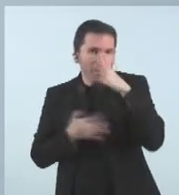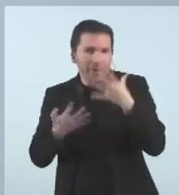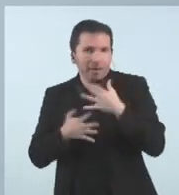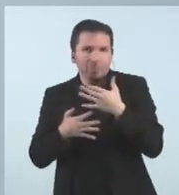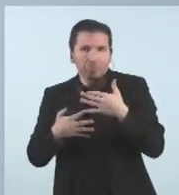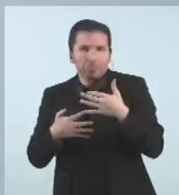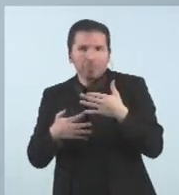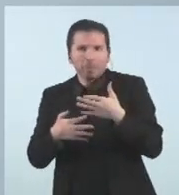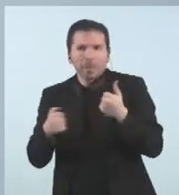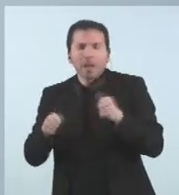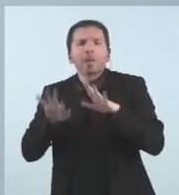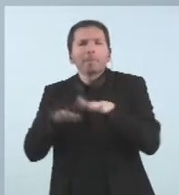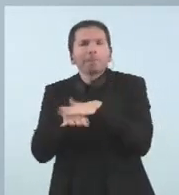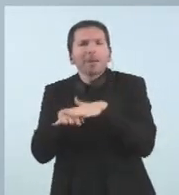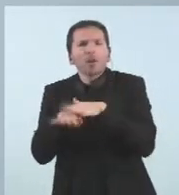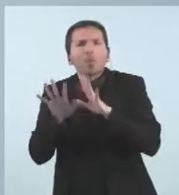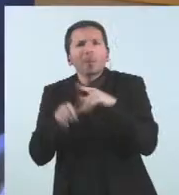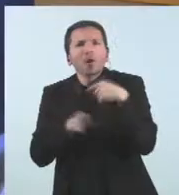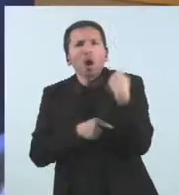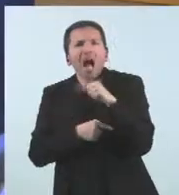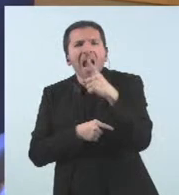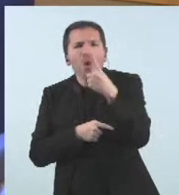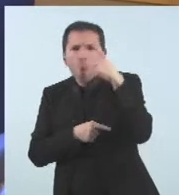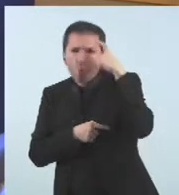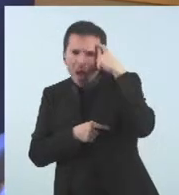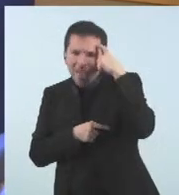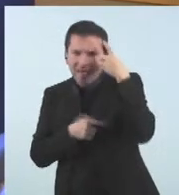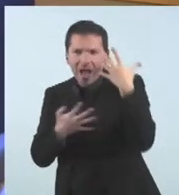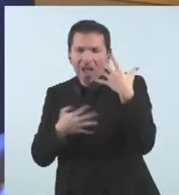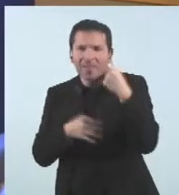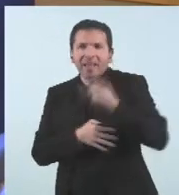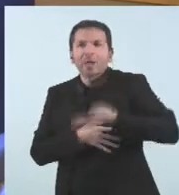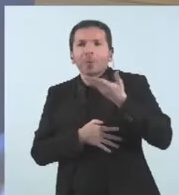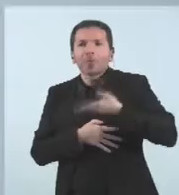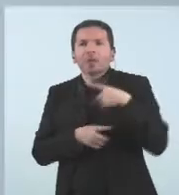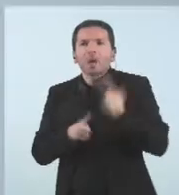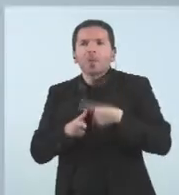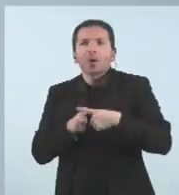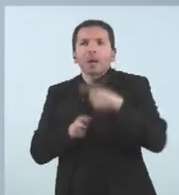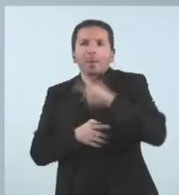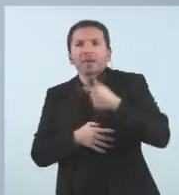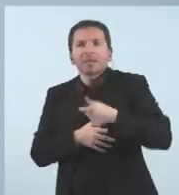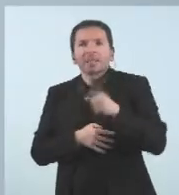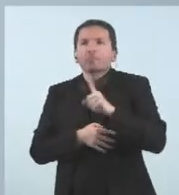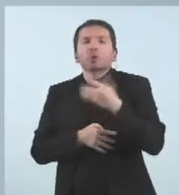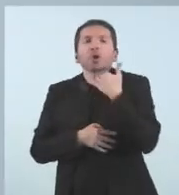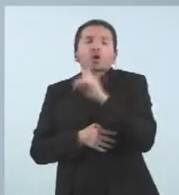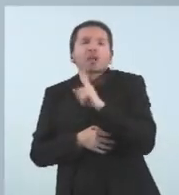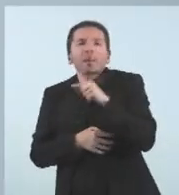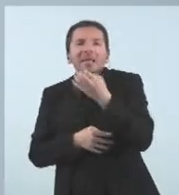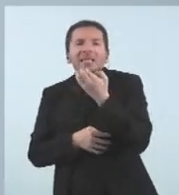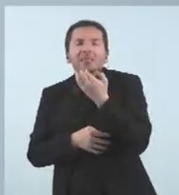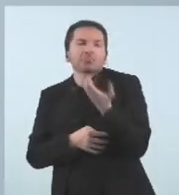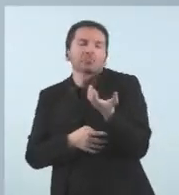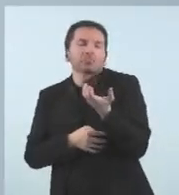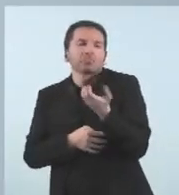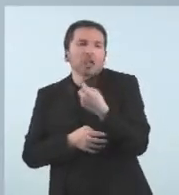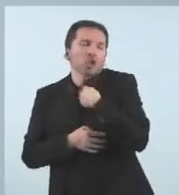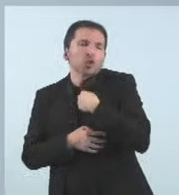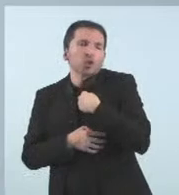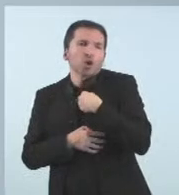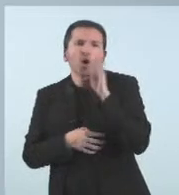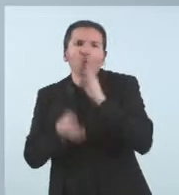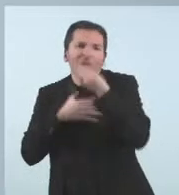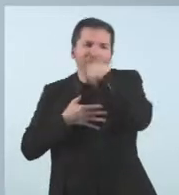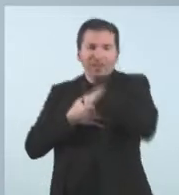perdoni però llavors hi ha una data que vostès li dic perquè és important perquè clar la gent no sap si s'han infectat per Omicron o per Delta sap el que vull dir quan s